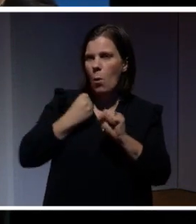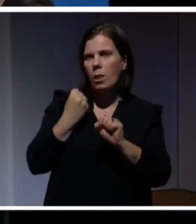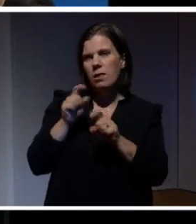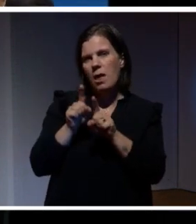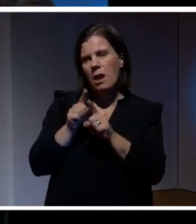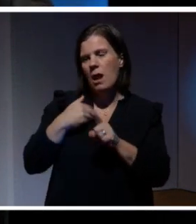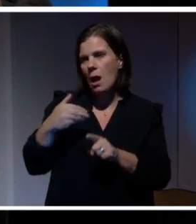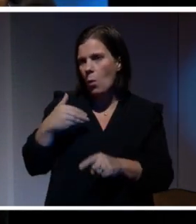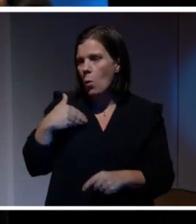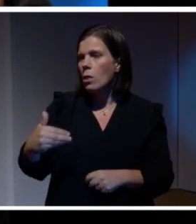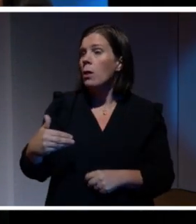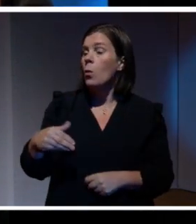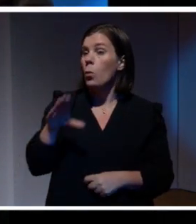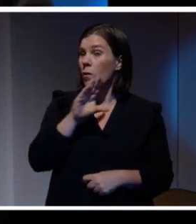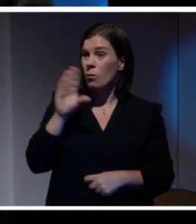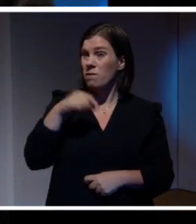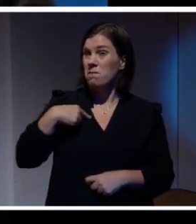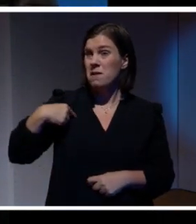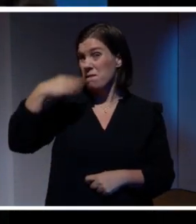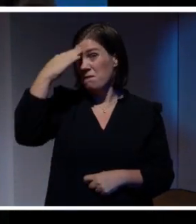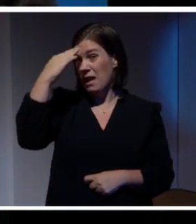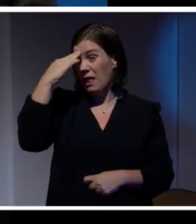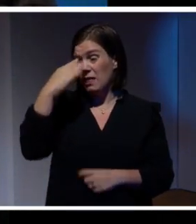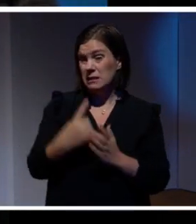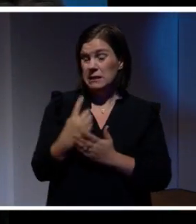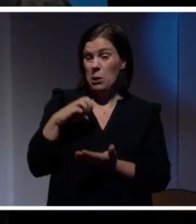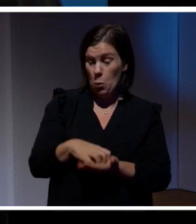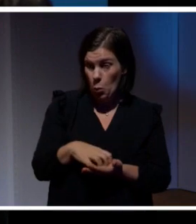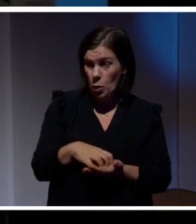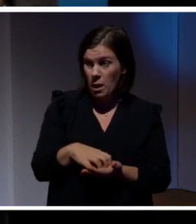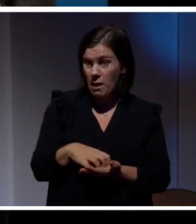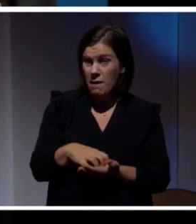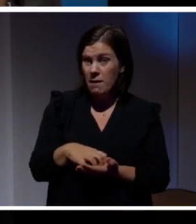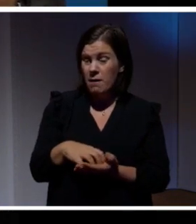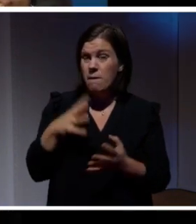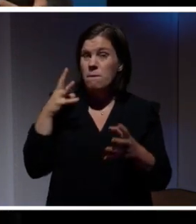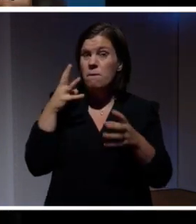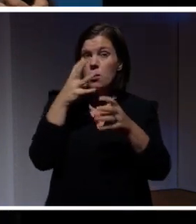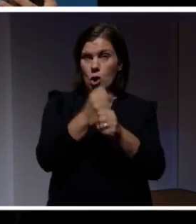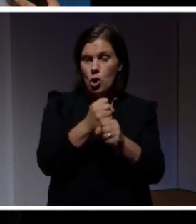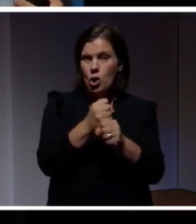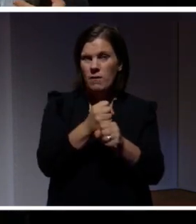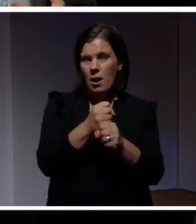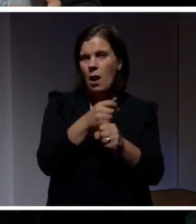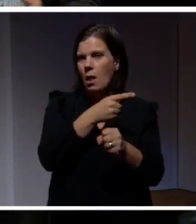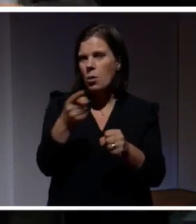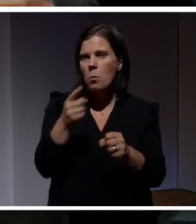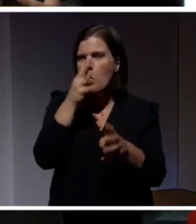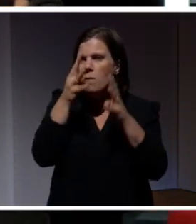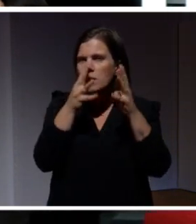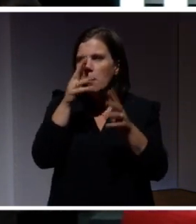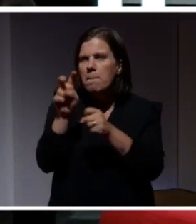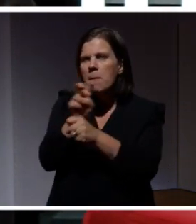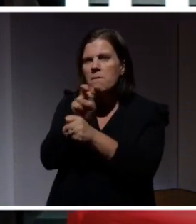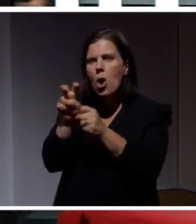Och det vi vet om sådana situationer, det är att de här förövarna är uppfinningsrika i att